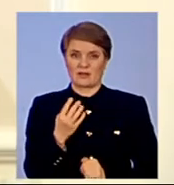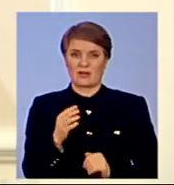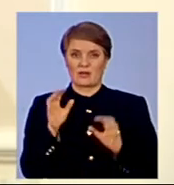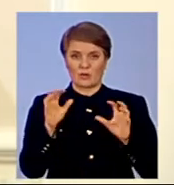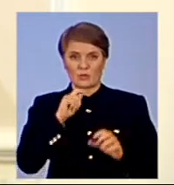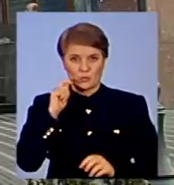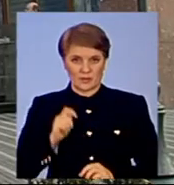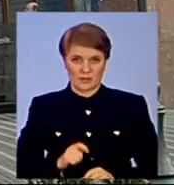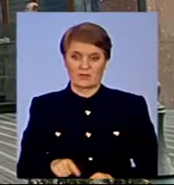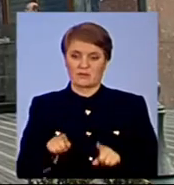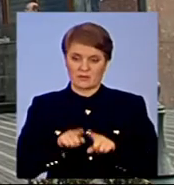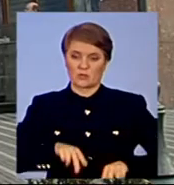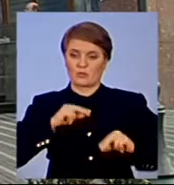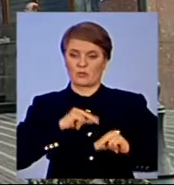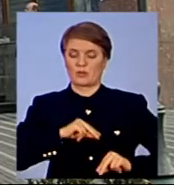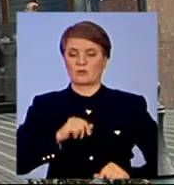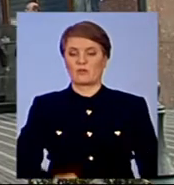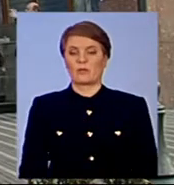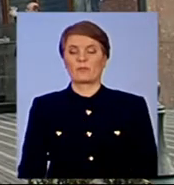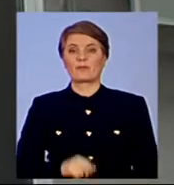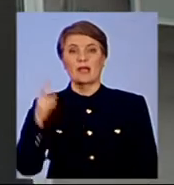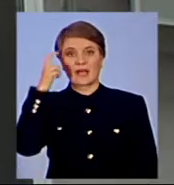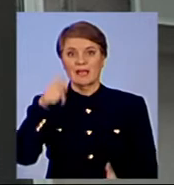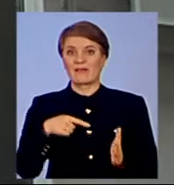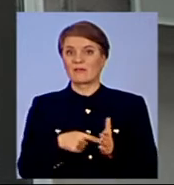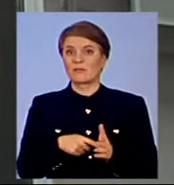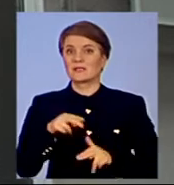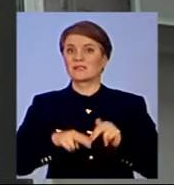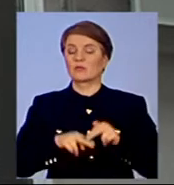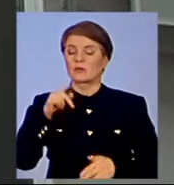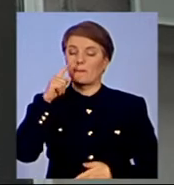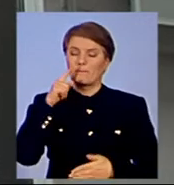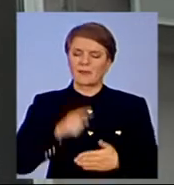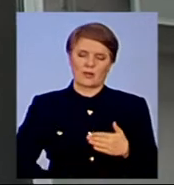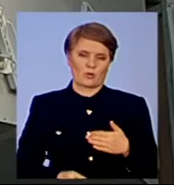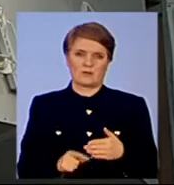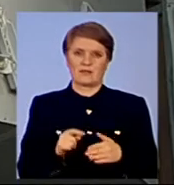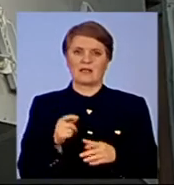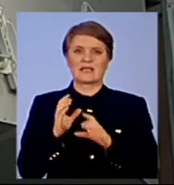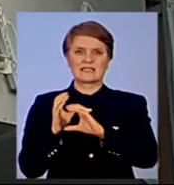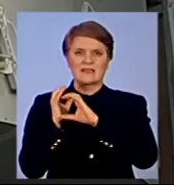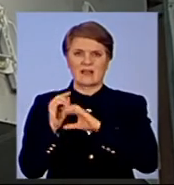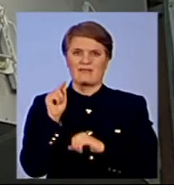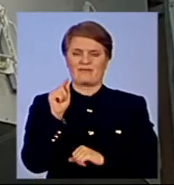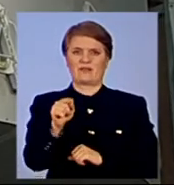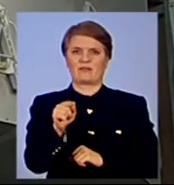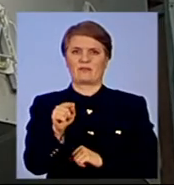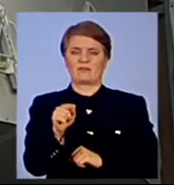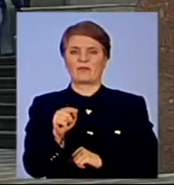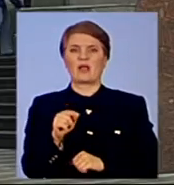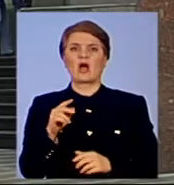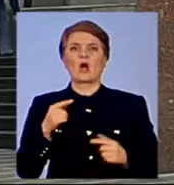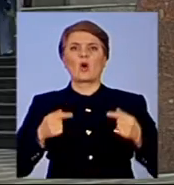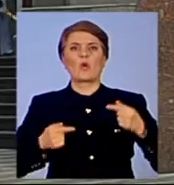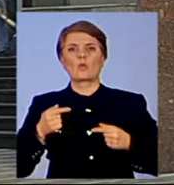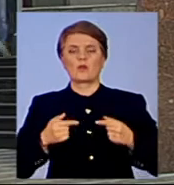ми також працюємо. У Київміськбуді переконані цілили саме в їхній офіс. Конкуренти намагалися пошкодити